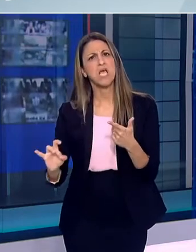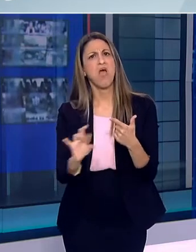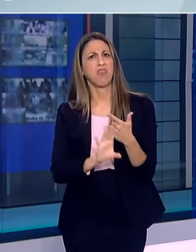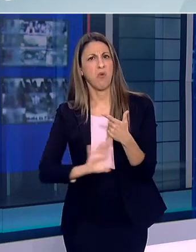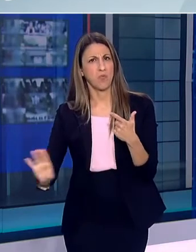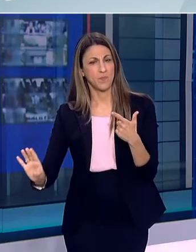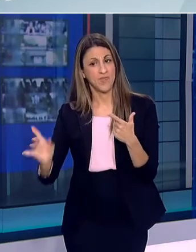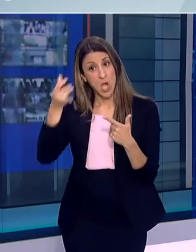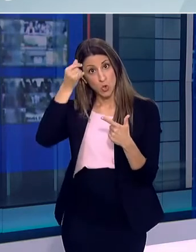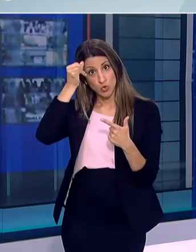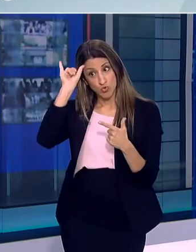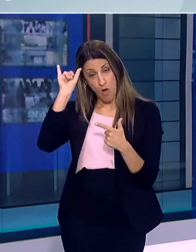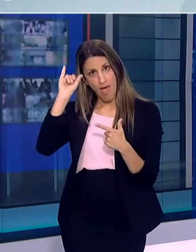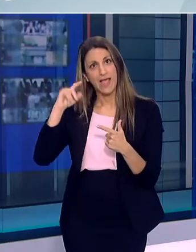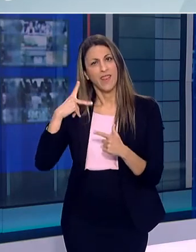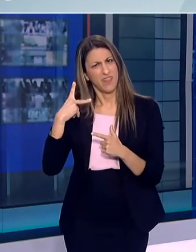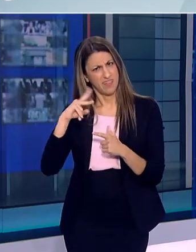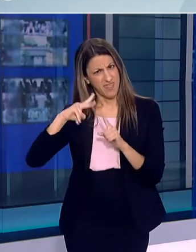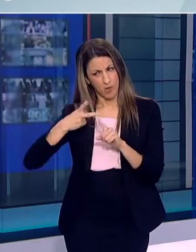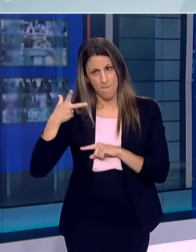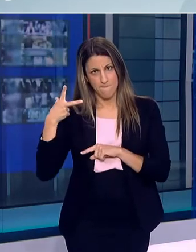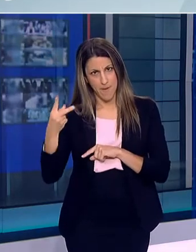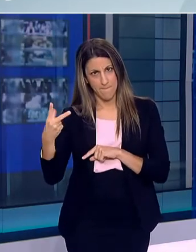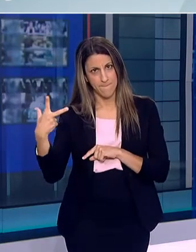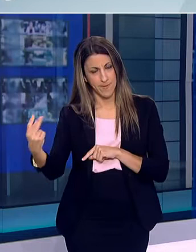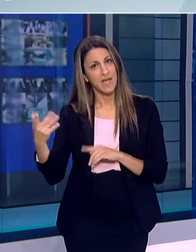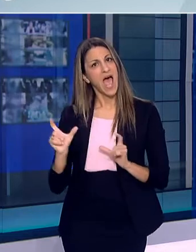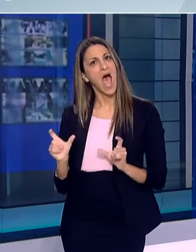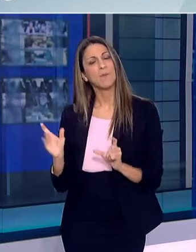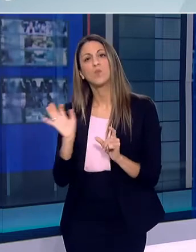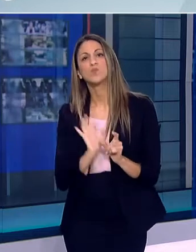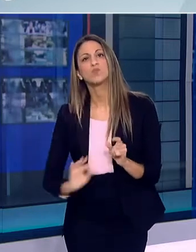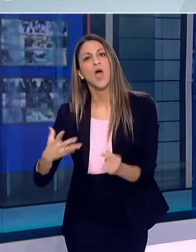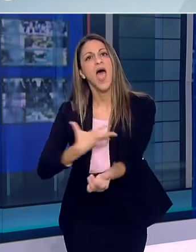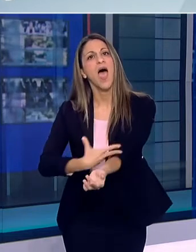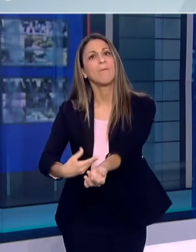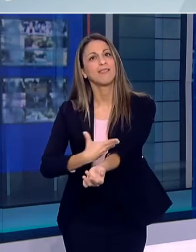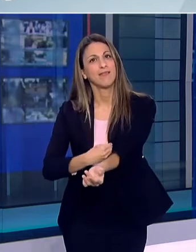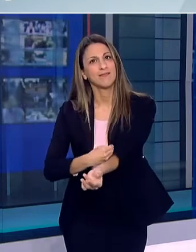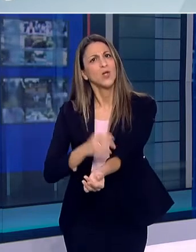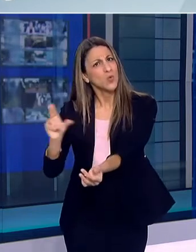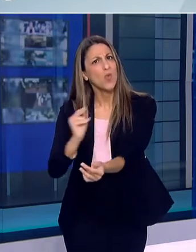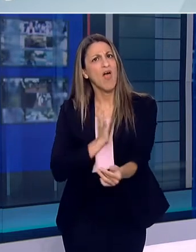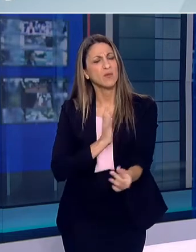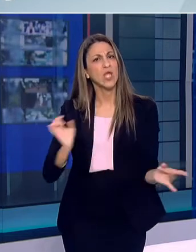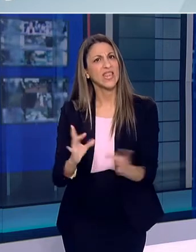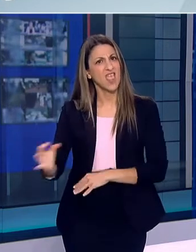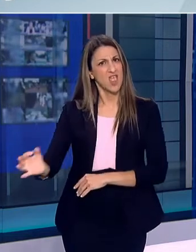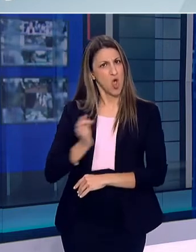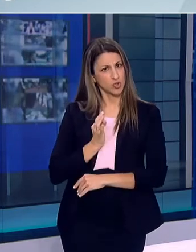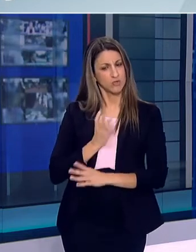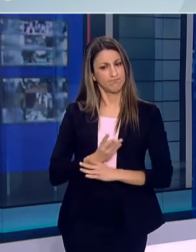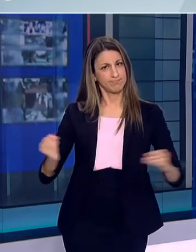εμφάνισαν μετά τη δεύτερη έκθεση στον ιό τα αντισώματα στο αίμα τους, όπως συμβαίνει όταν έχουμε περάσει μια ίωση. Αναπτύσσουμε αντισώματα